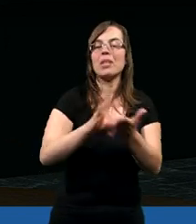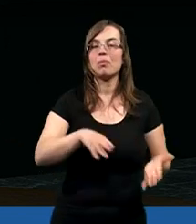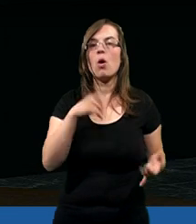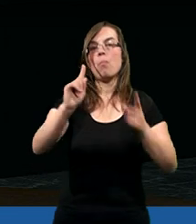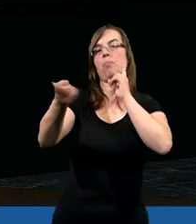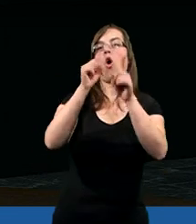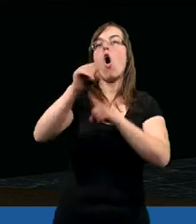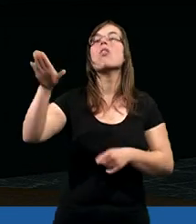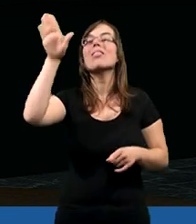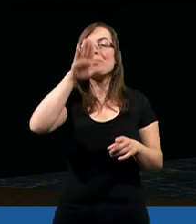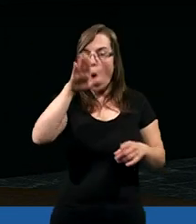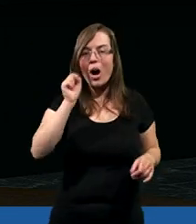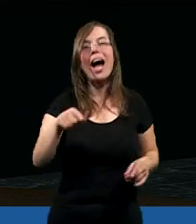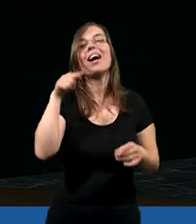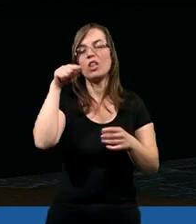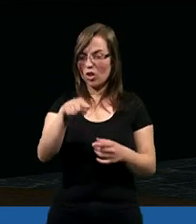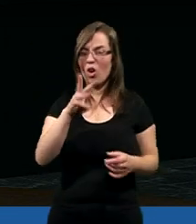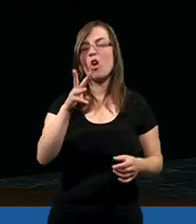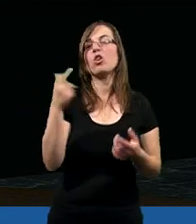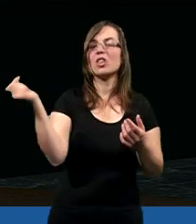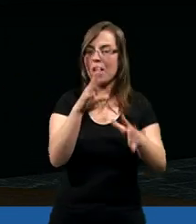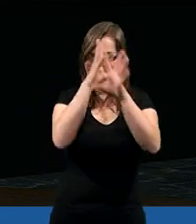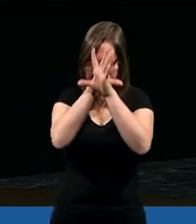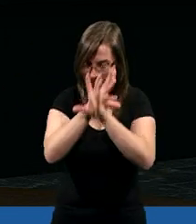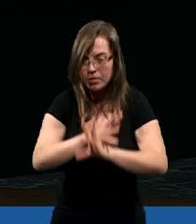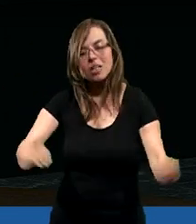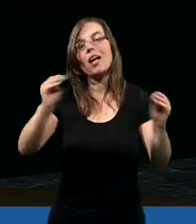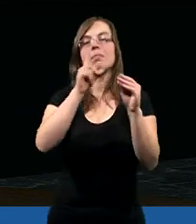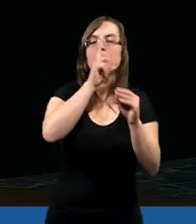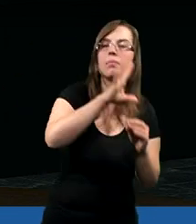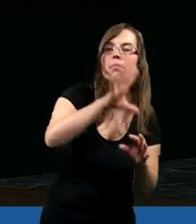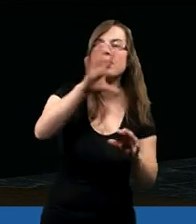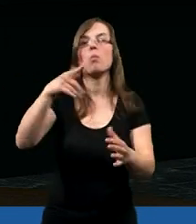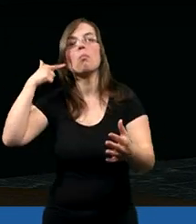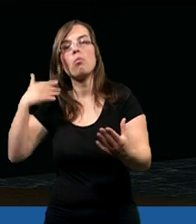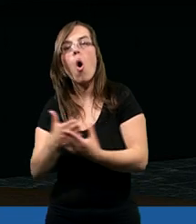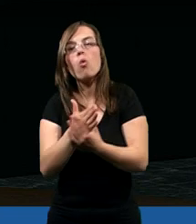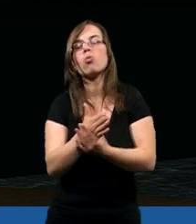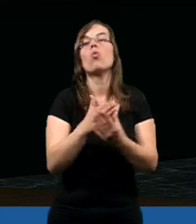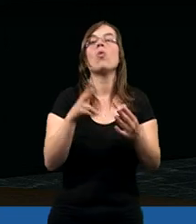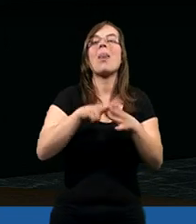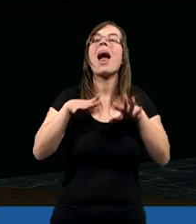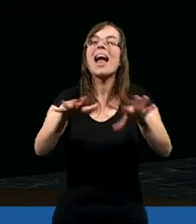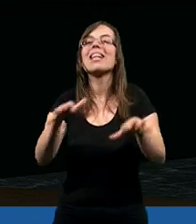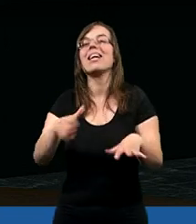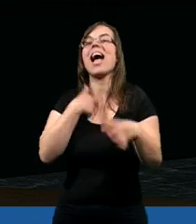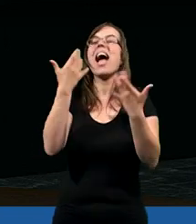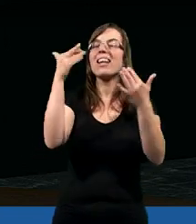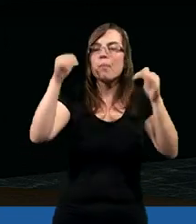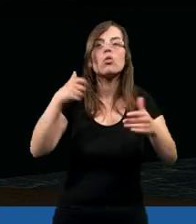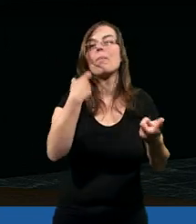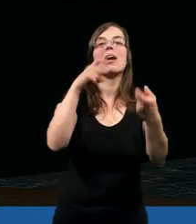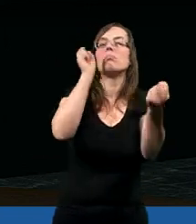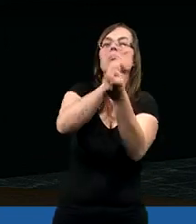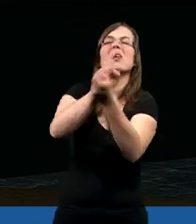Pismo Święte, pochodzi od Boga, więc trzeba ją szanować i na tyle być posłusznym, ile nie sprzeciwia się